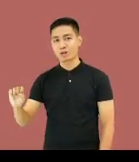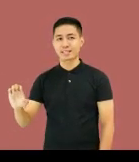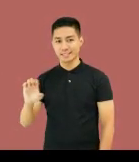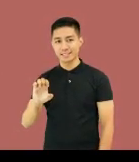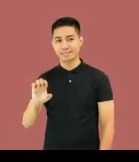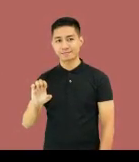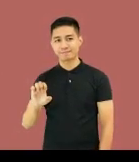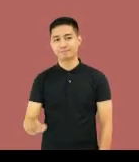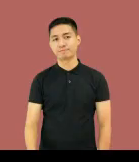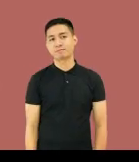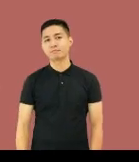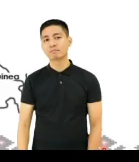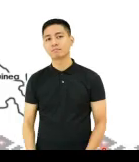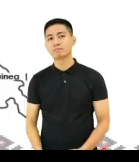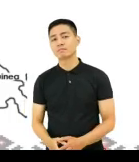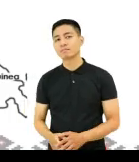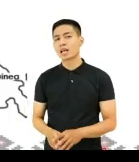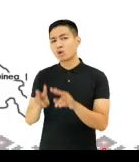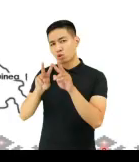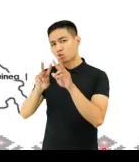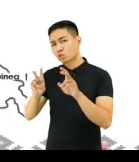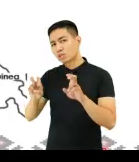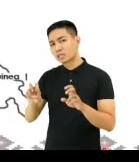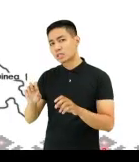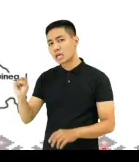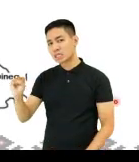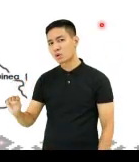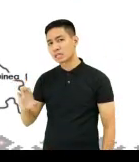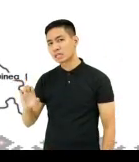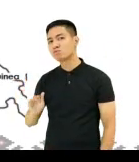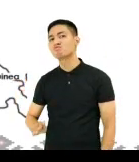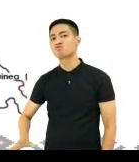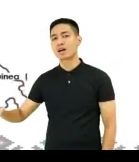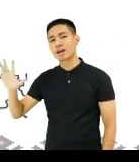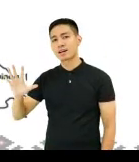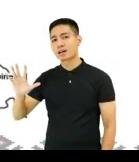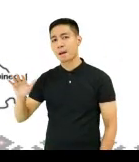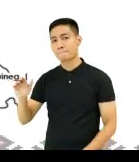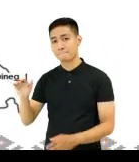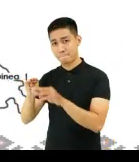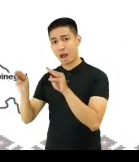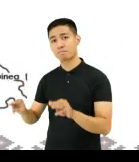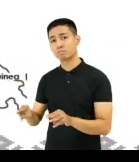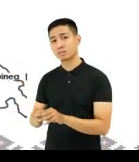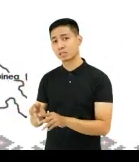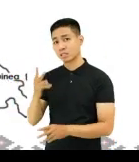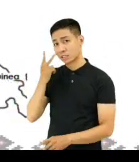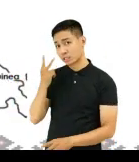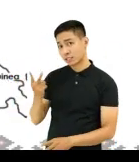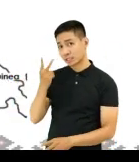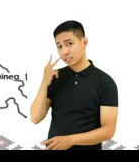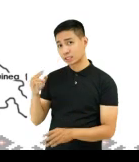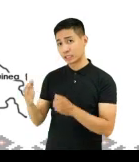Timog Silangan. Ating suriin ang mapa ng Timog Silangang Asia. Dito